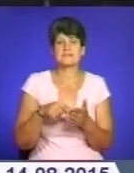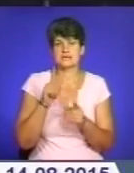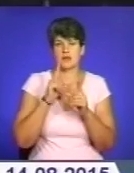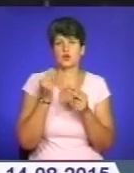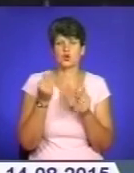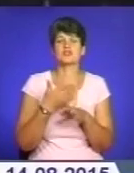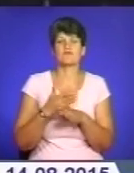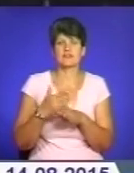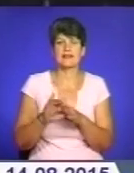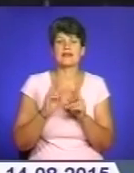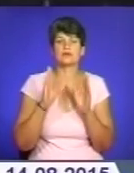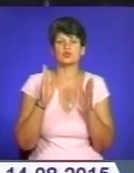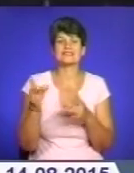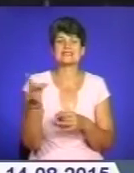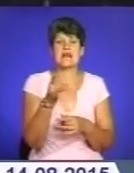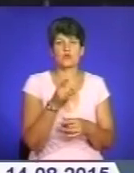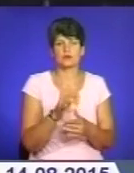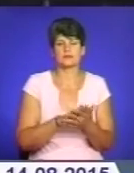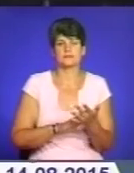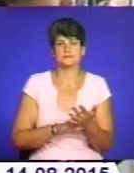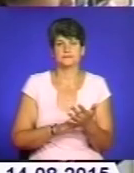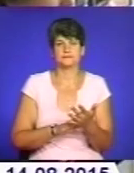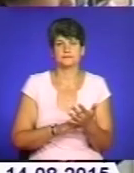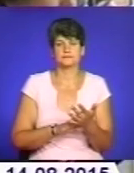виділить, а от як буде з районами – про це у сюжеті.